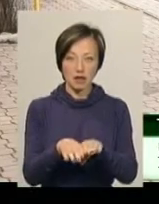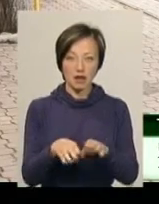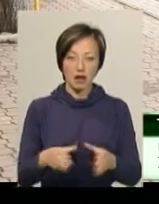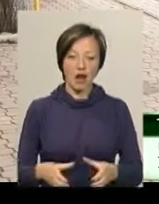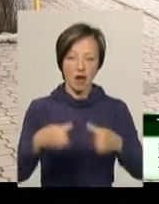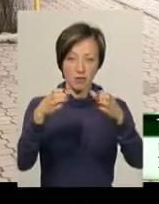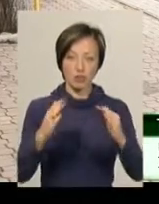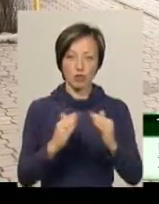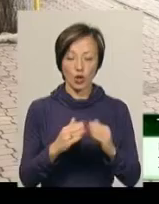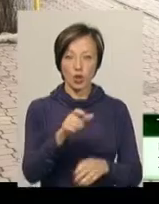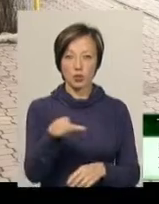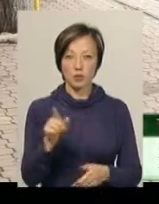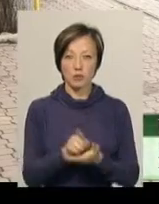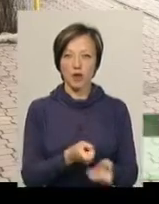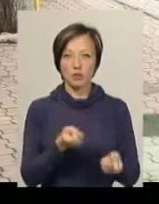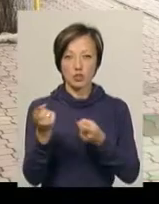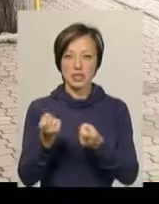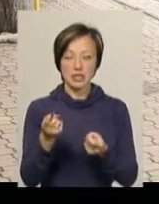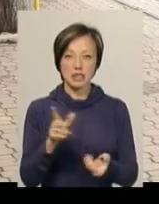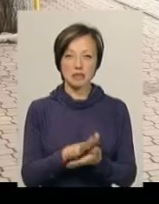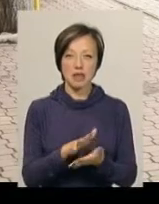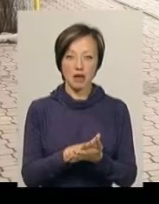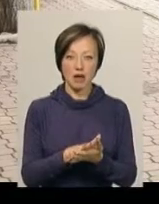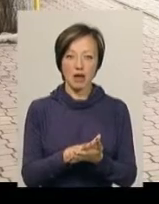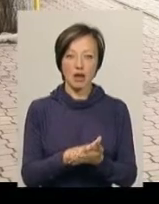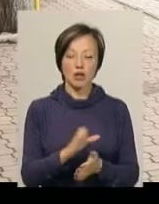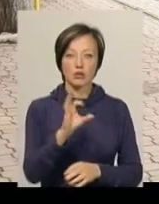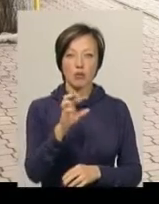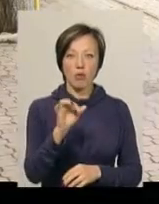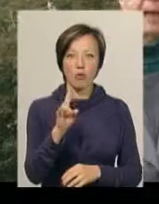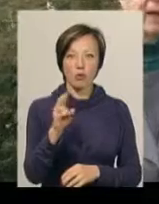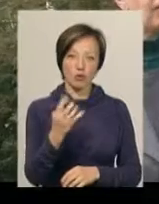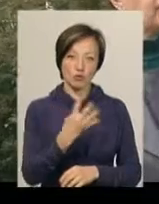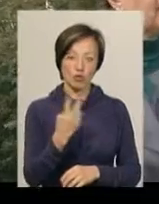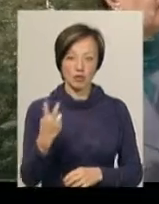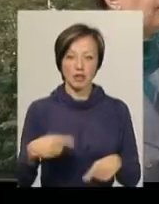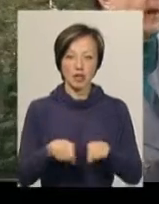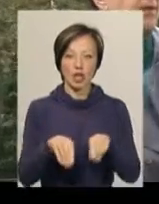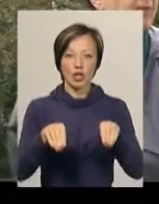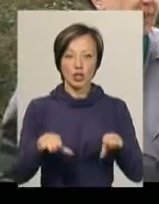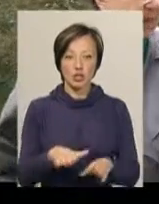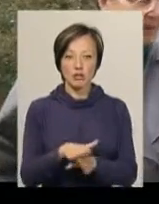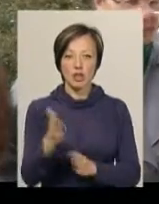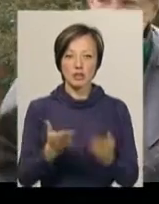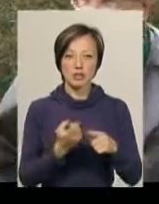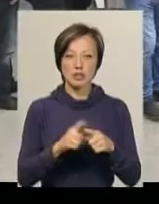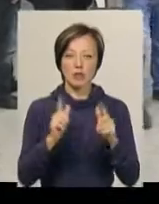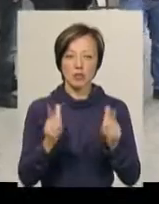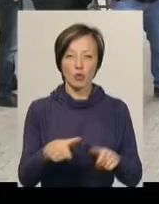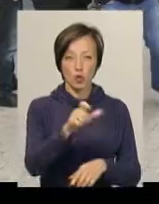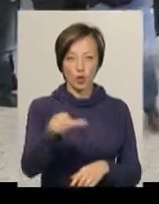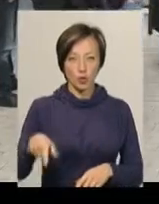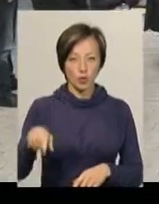будинку і люди мають носити це сміття на Соборно-42. Таке рішення реалізують, якщо на це погодяться